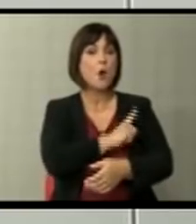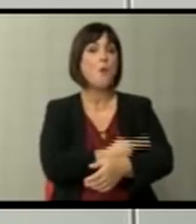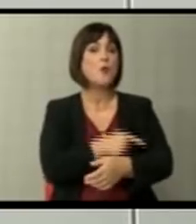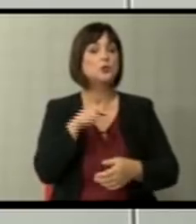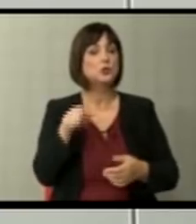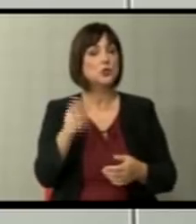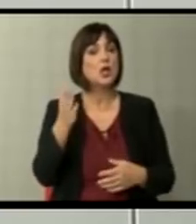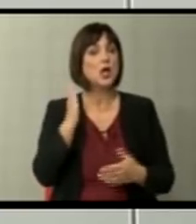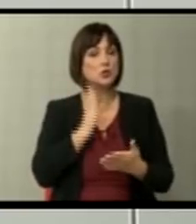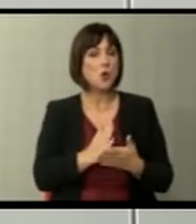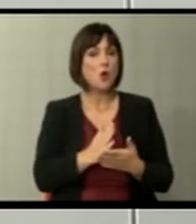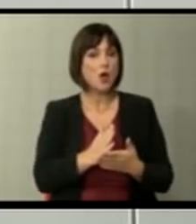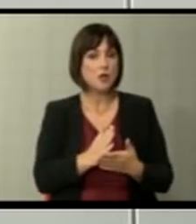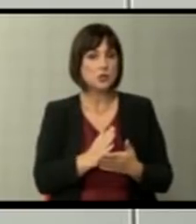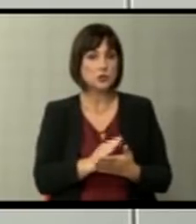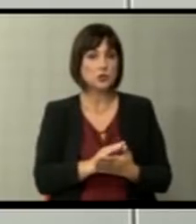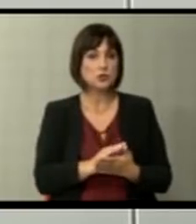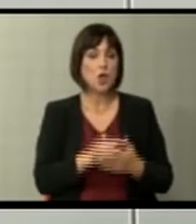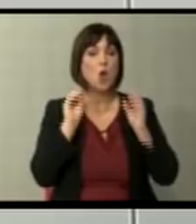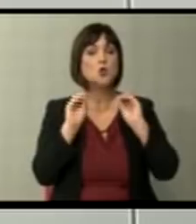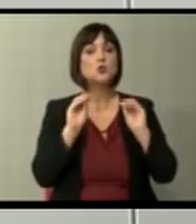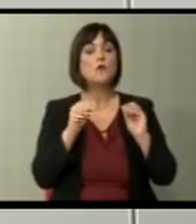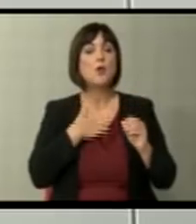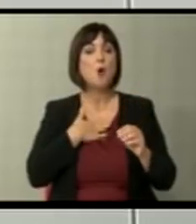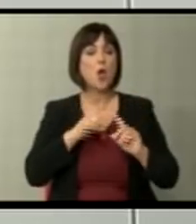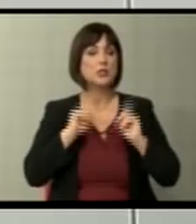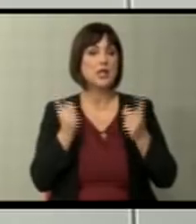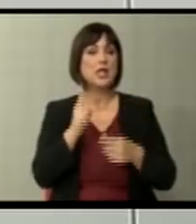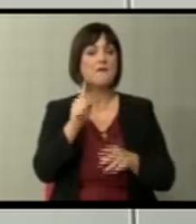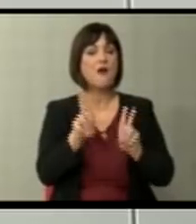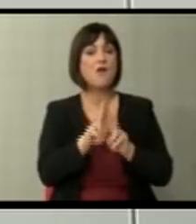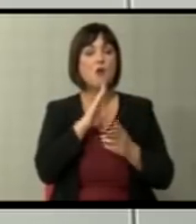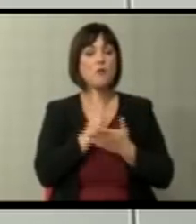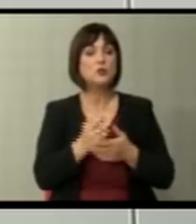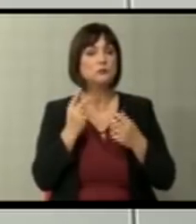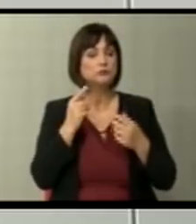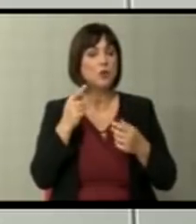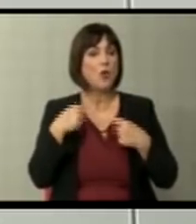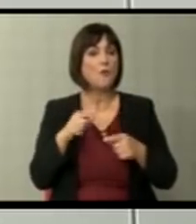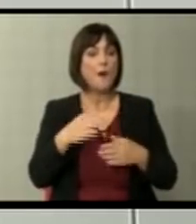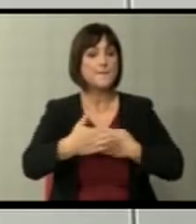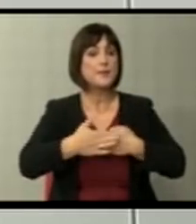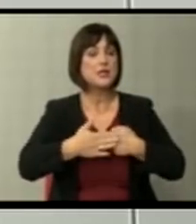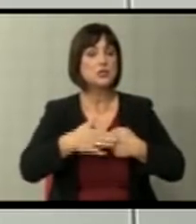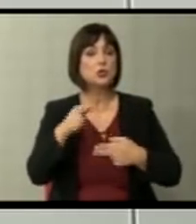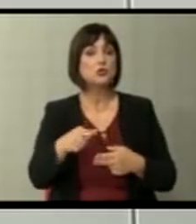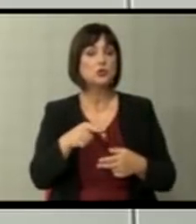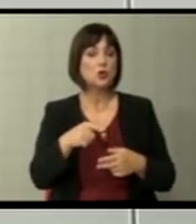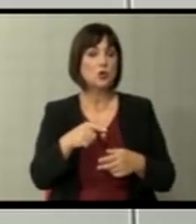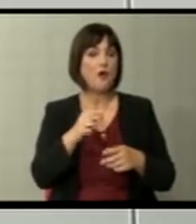на тогашниот советник во мојот кабинет и во Ваѓел, кој беше исклучително близок со делиот